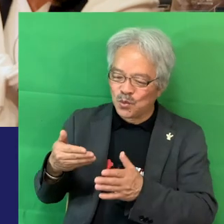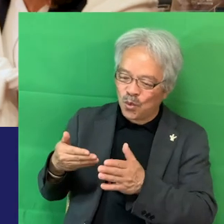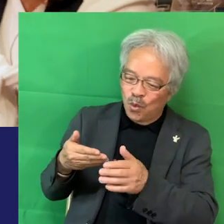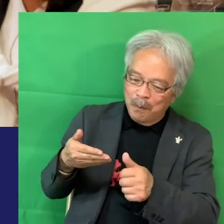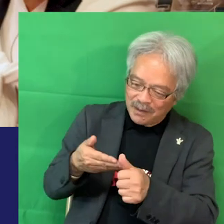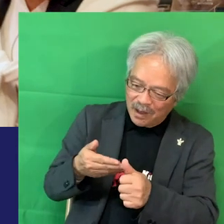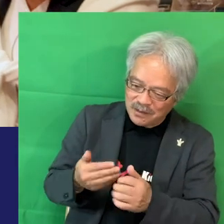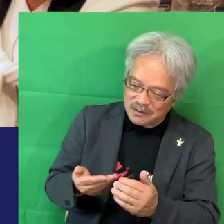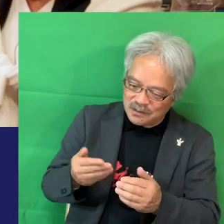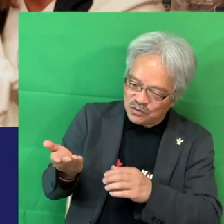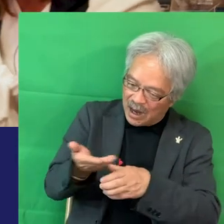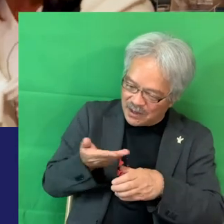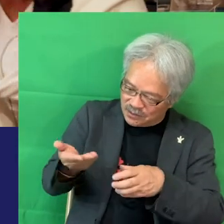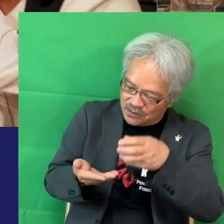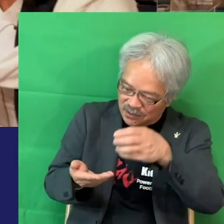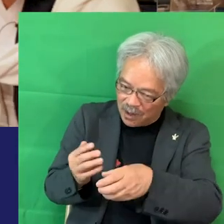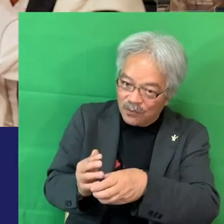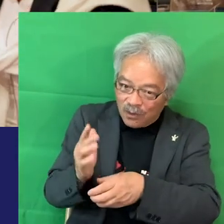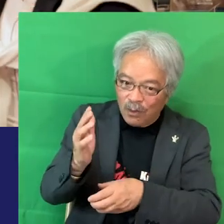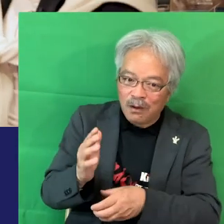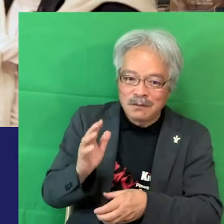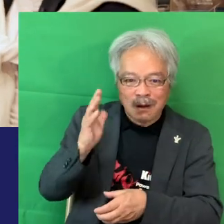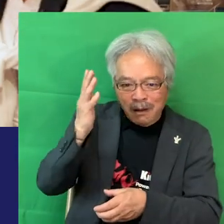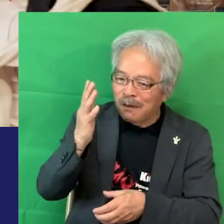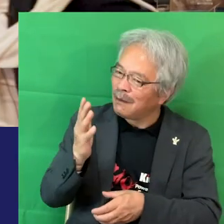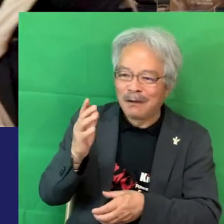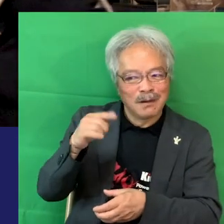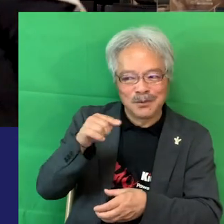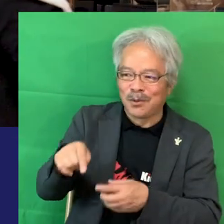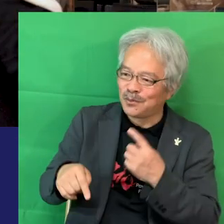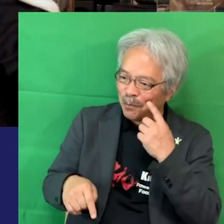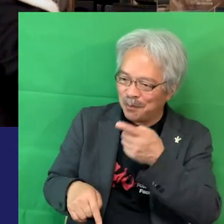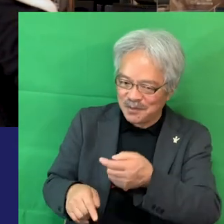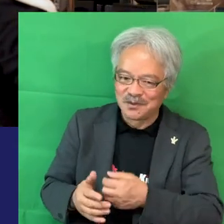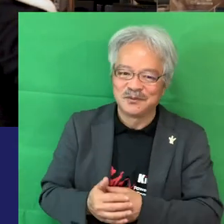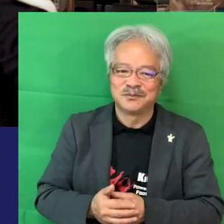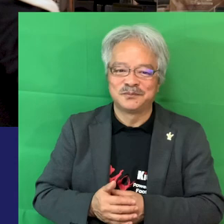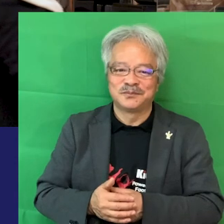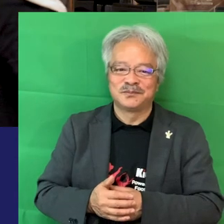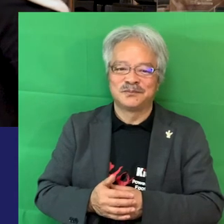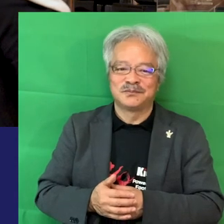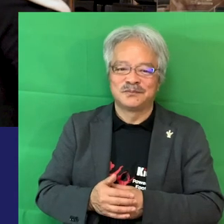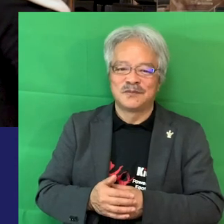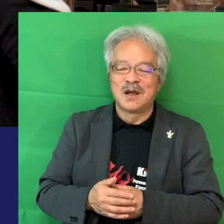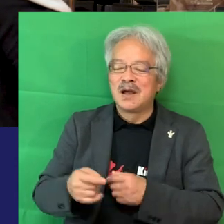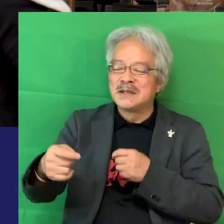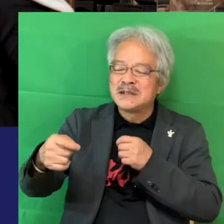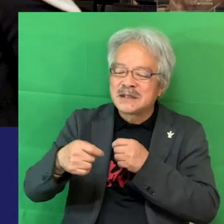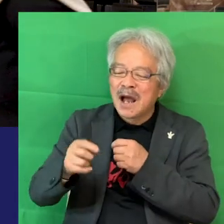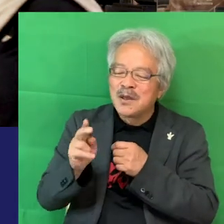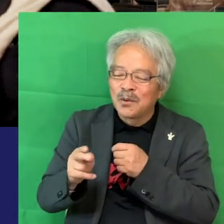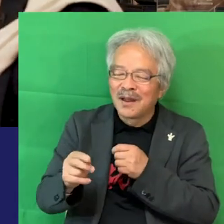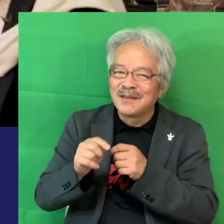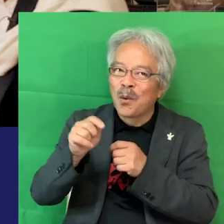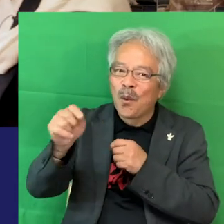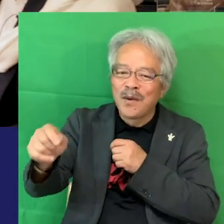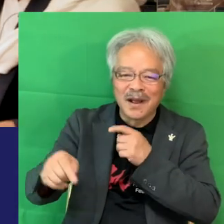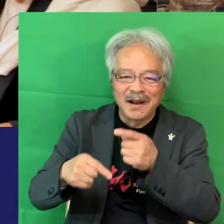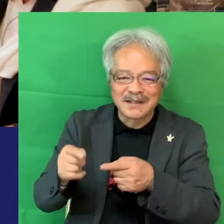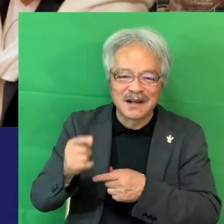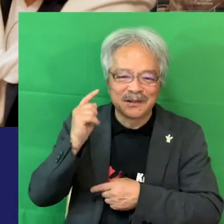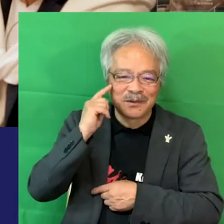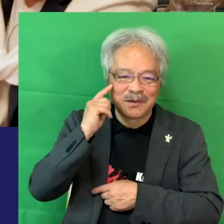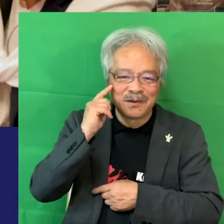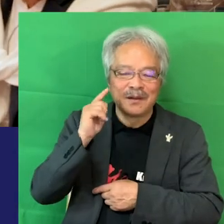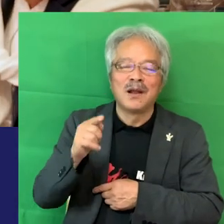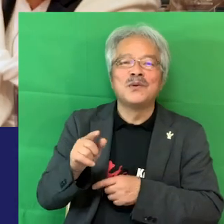だけでなかなかのそうだと思いますよねえなんか近いようで遠い話かもしれないよね普通で言った